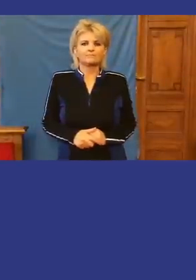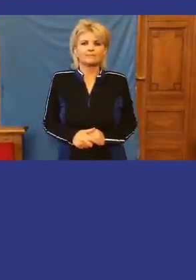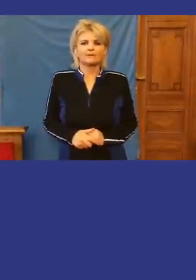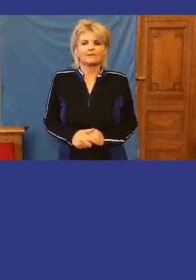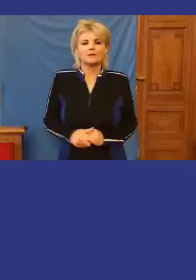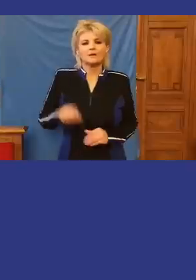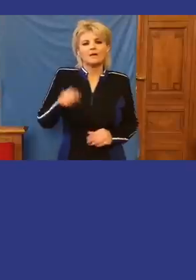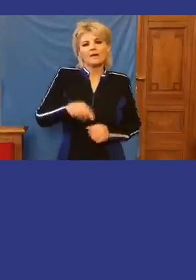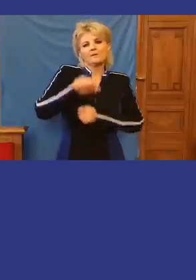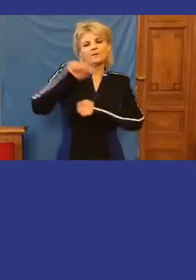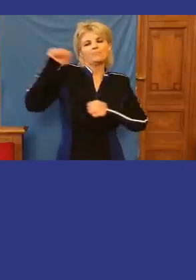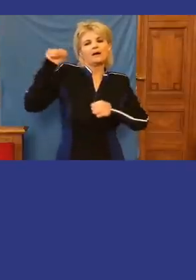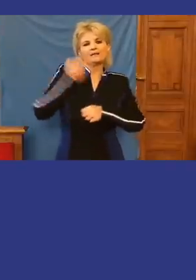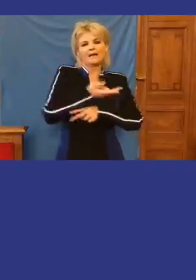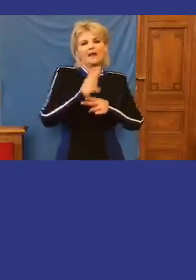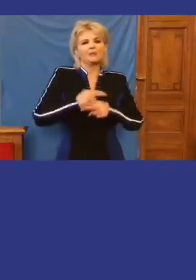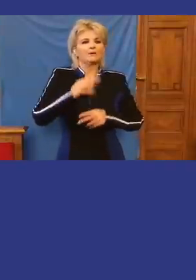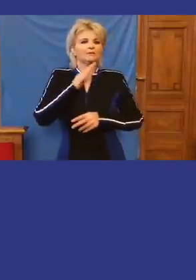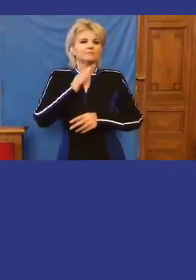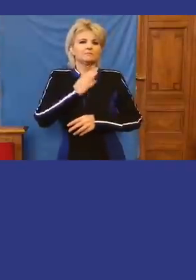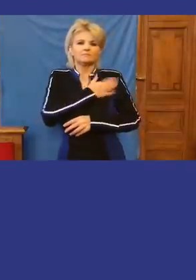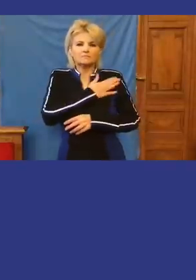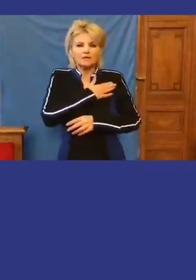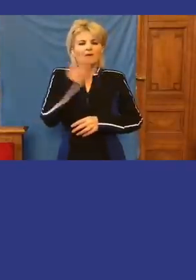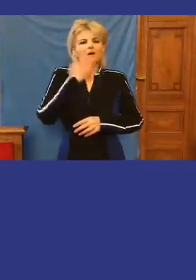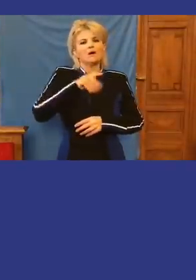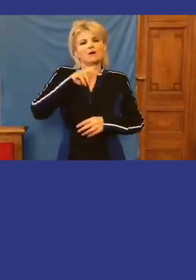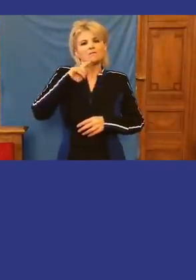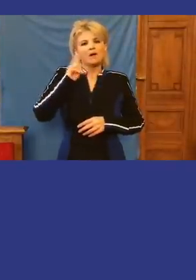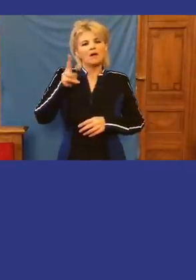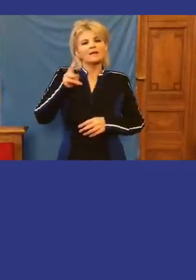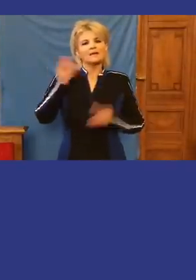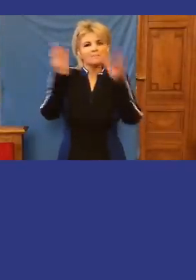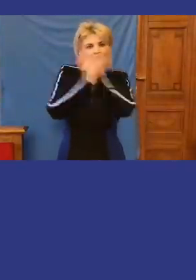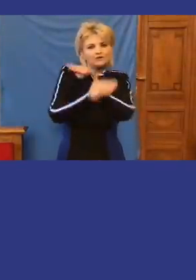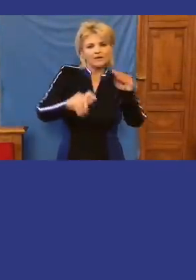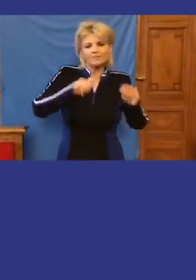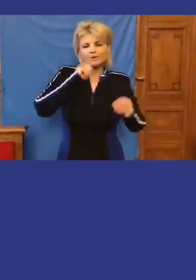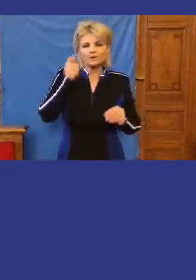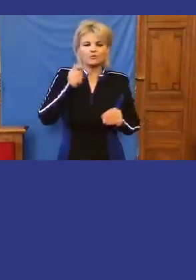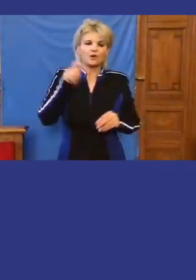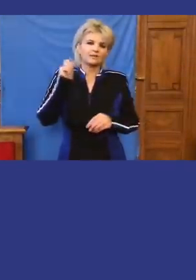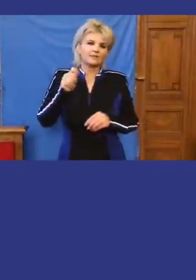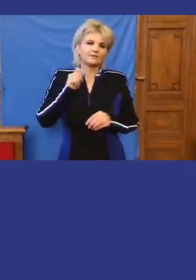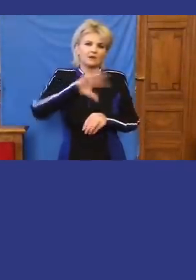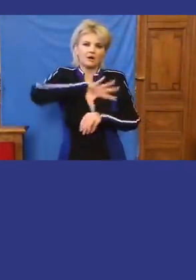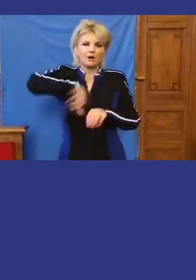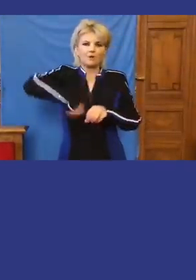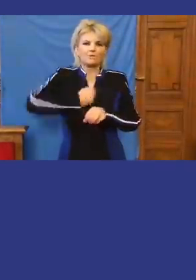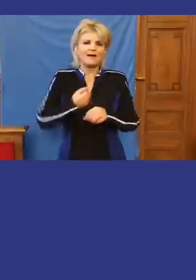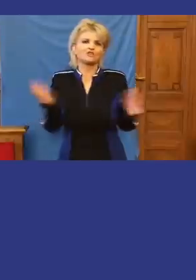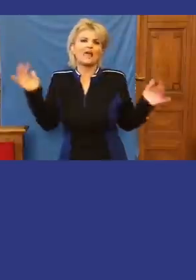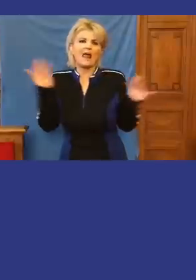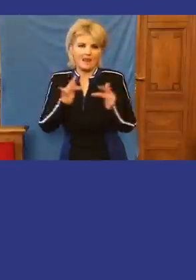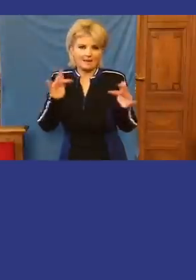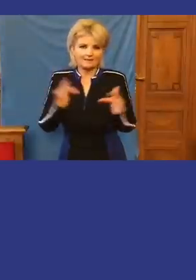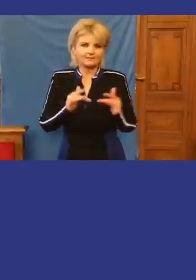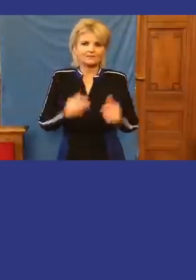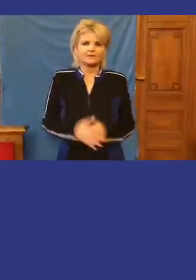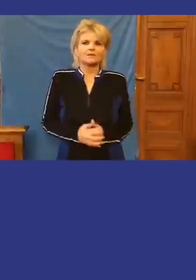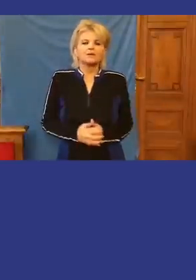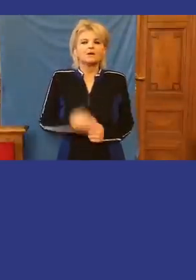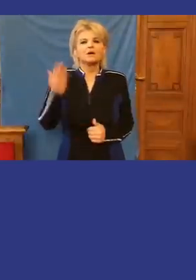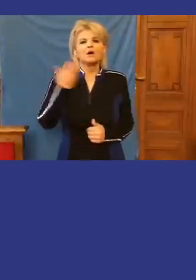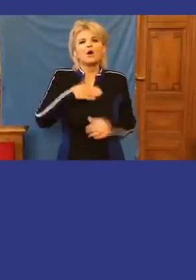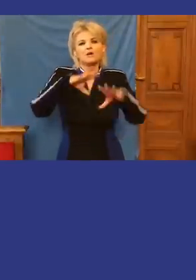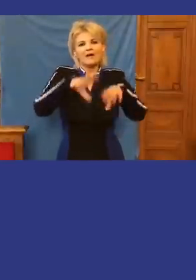pártállamban azt gondolom, hogy dicsőség az, hogyha valaki becsületes magyarokat képviselve a lopás ellen föllép, és akkor is az, sőt annál inkább az,